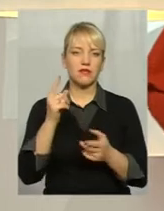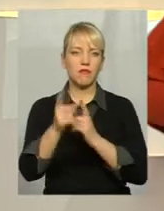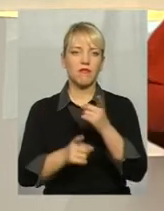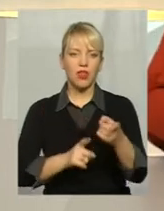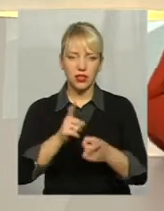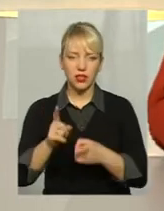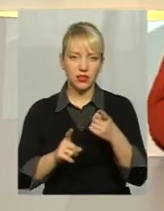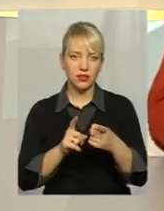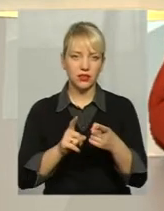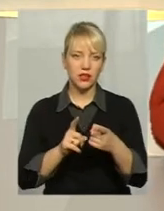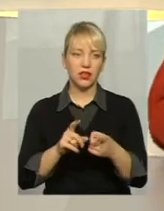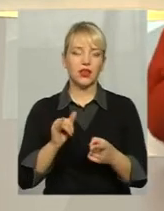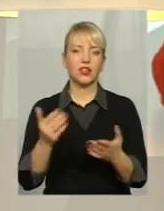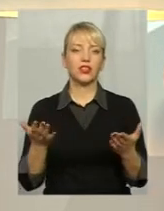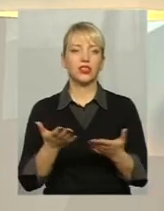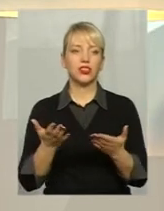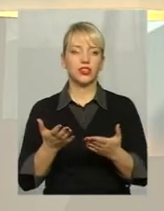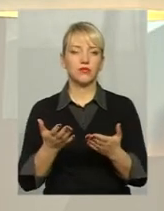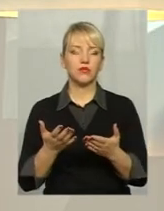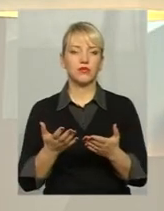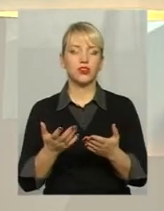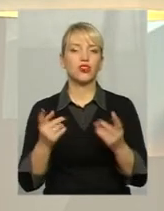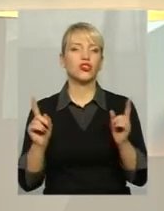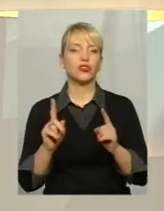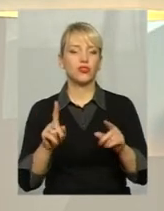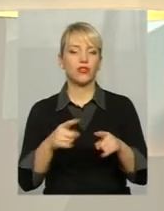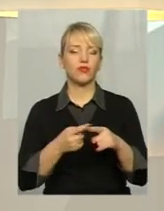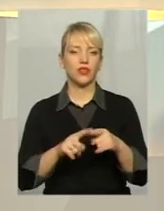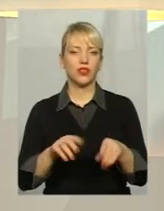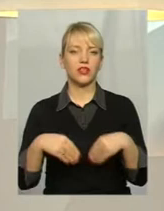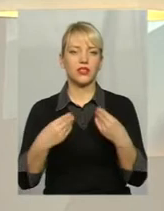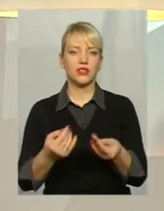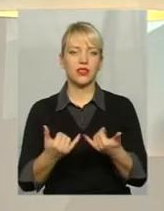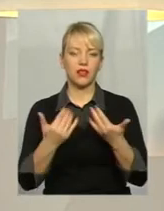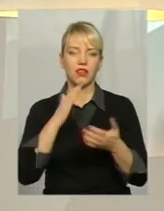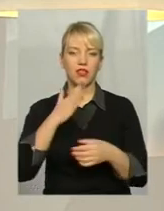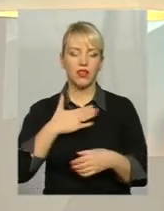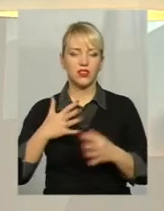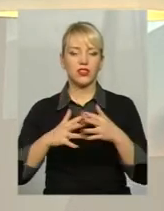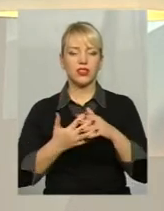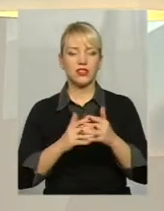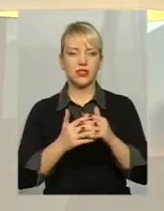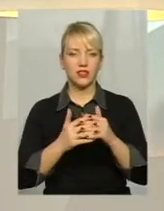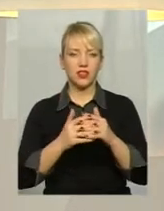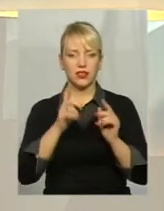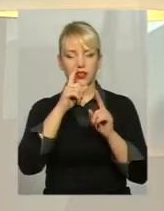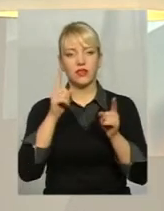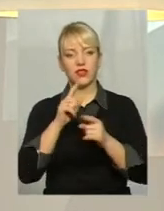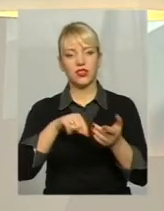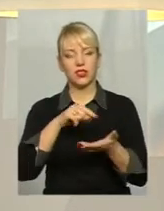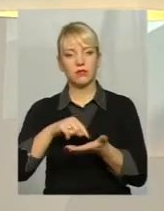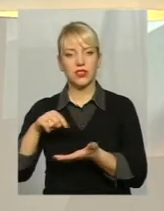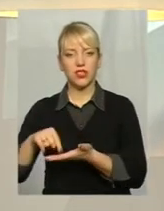що він несе для наших сіл, селищ, невеличких містечок